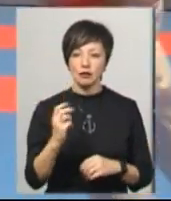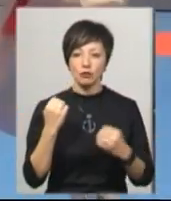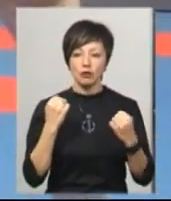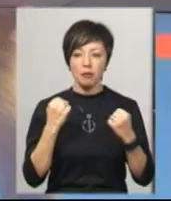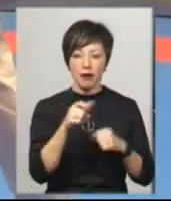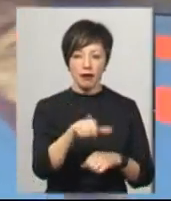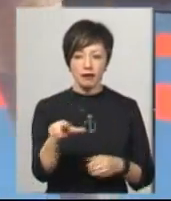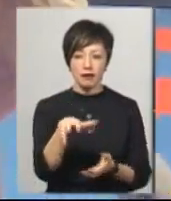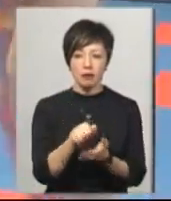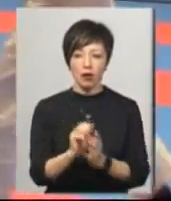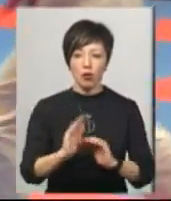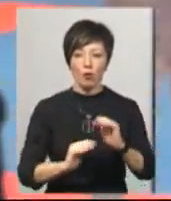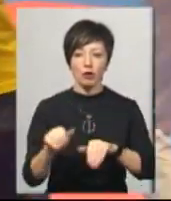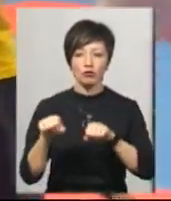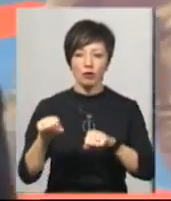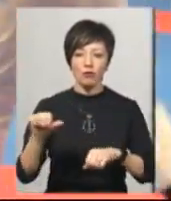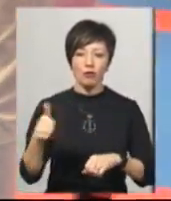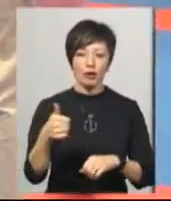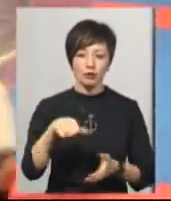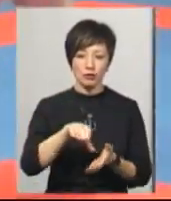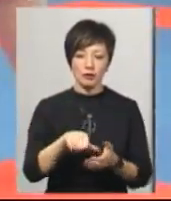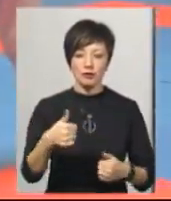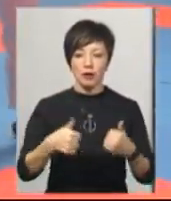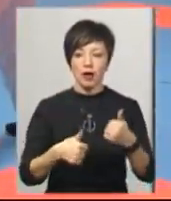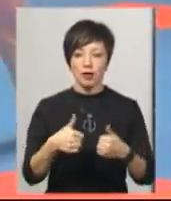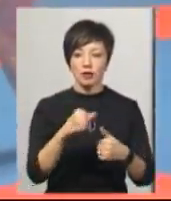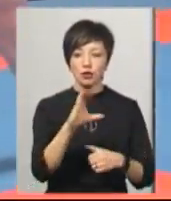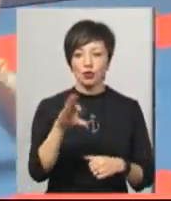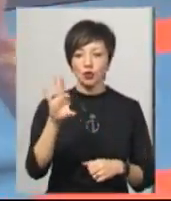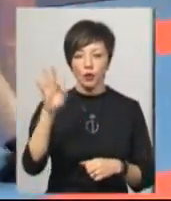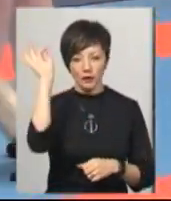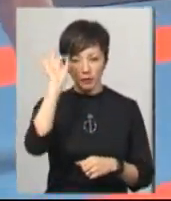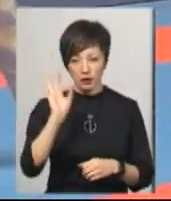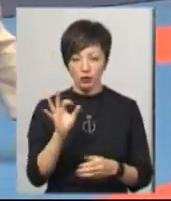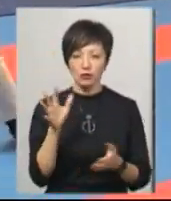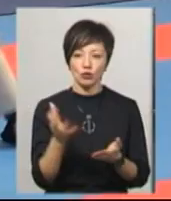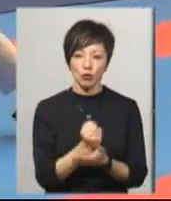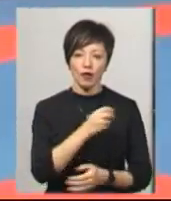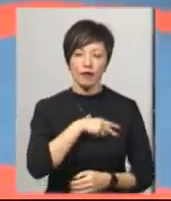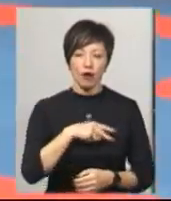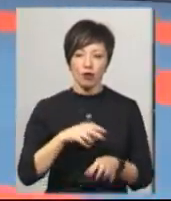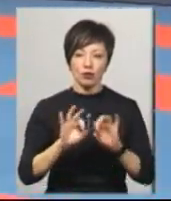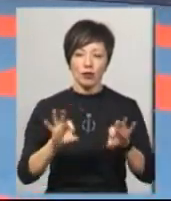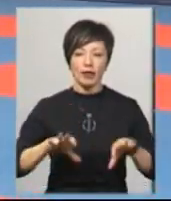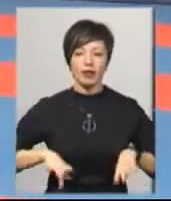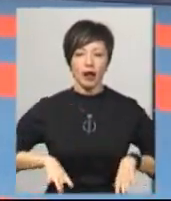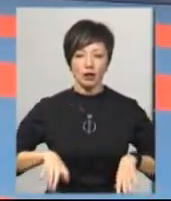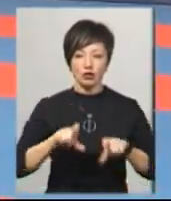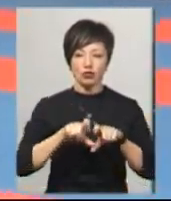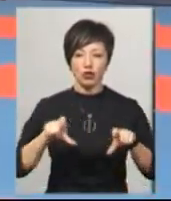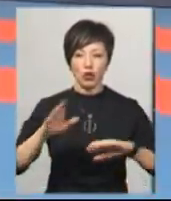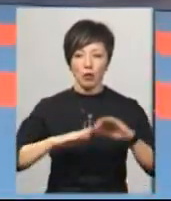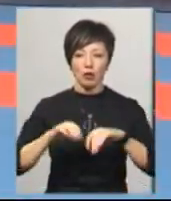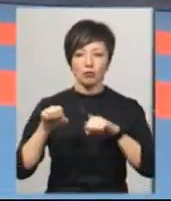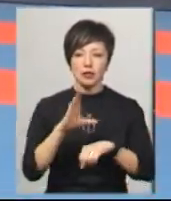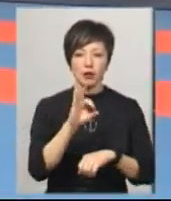спортсменів, які займаються рукопашним боєм, вперше брали участь у змаганнях з суду в Німеччині і здобули нагороди. Про це Суспільним розповів тренер школи рукопашного бою